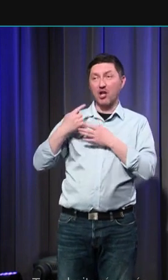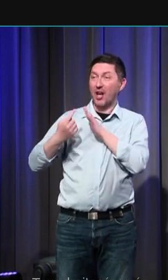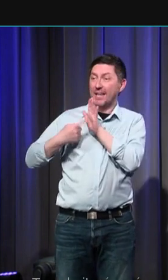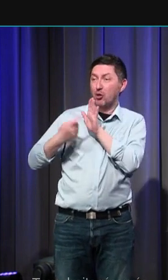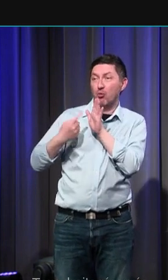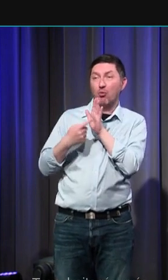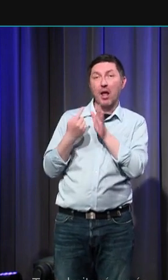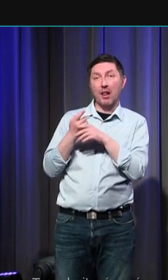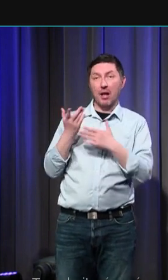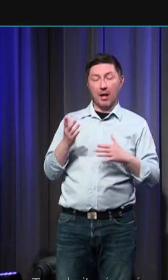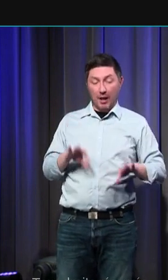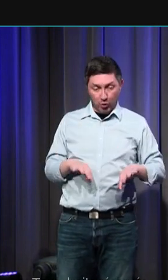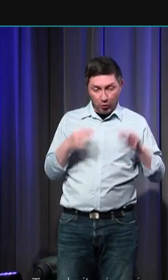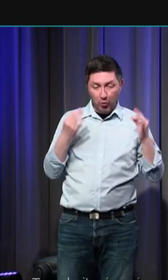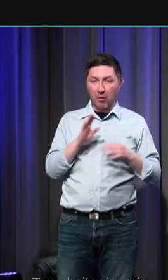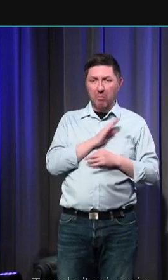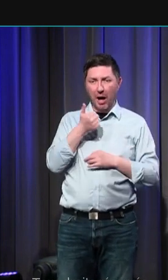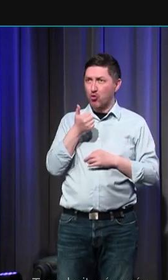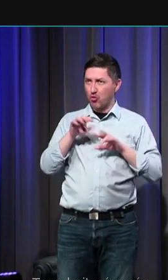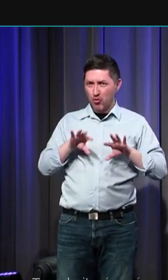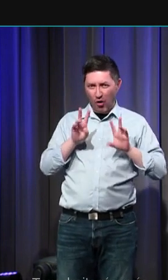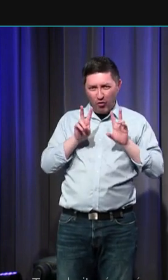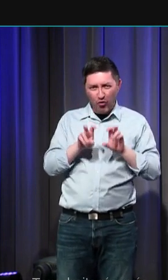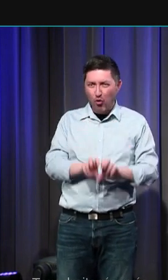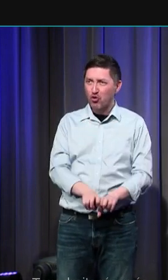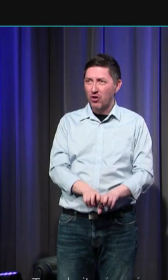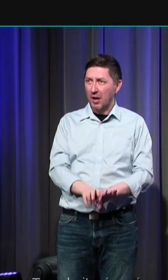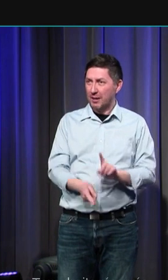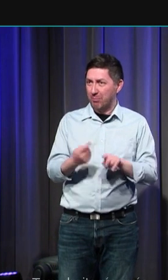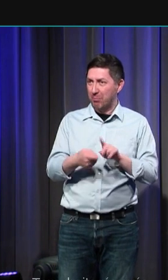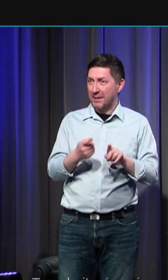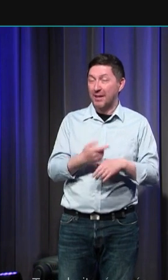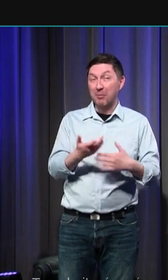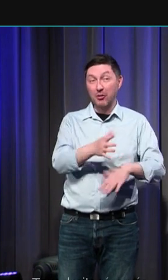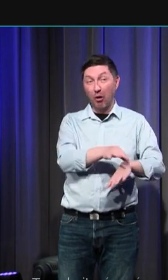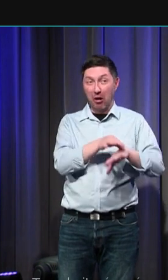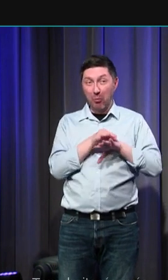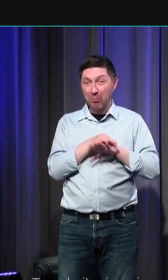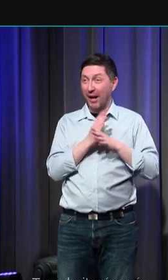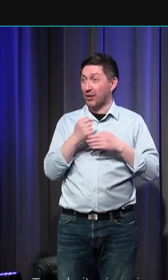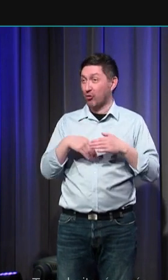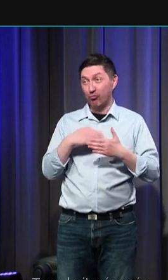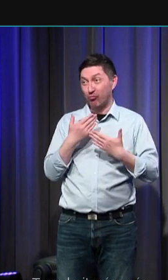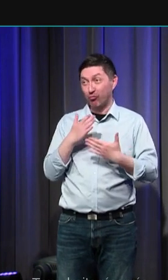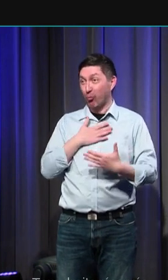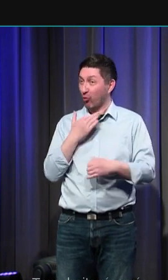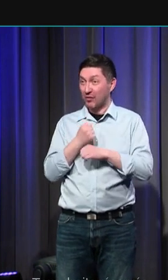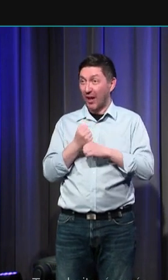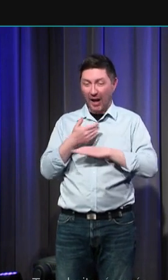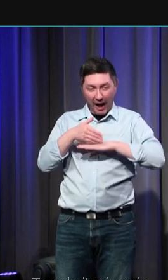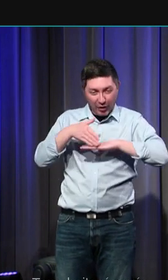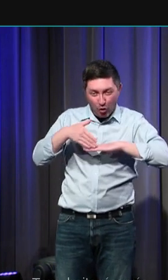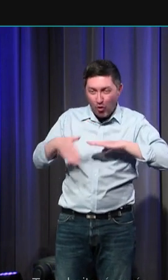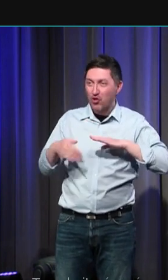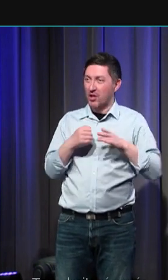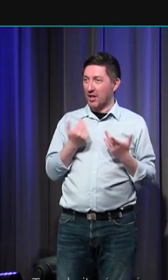traduire grâce à une fouille bien particulière et je vais vous inviter à m'accompagner dans tout le travail d'archéologie et de consultation des archives